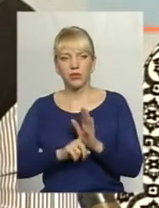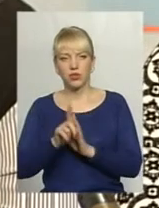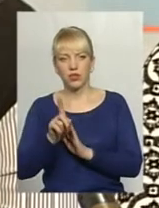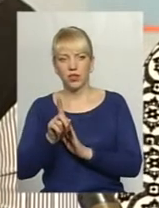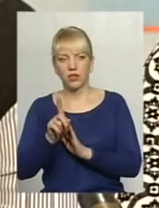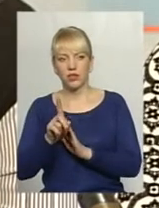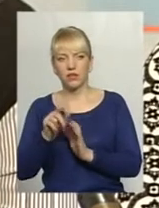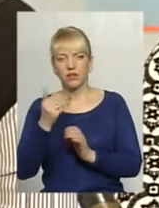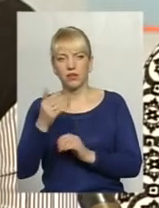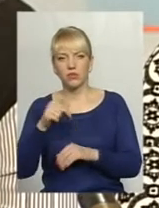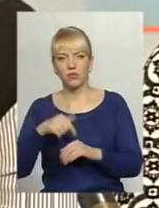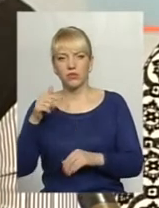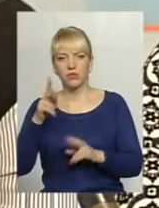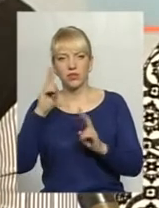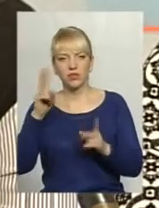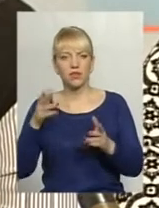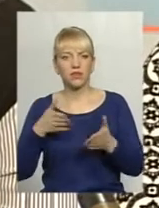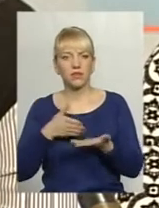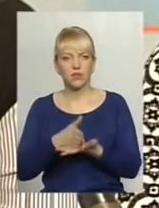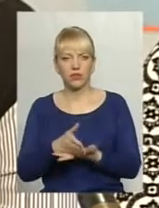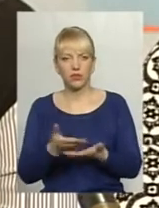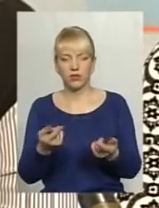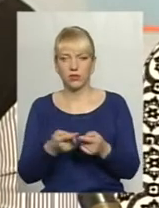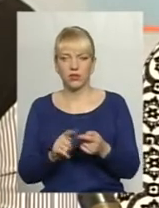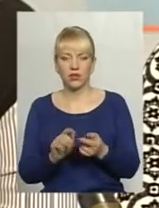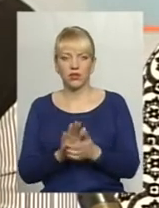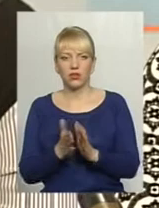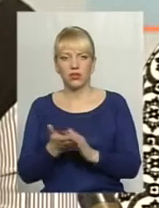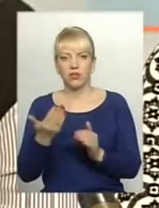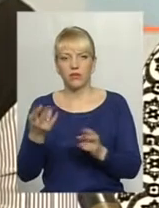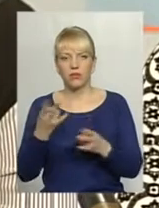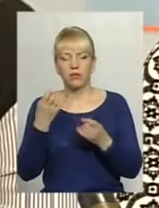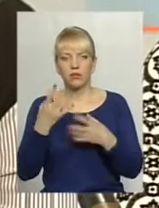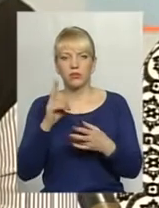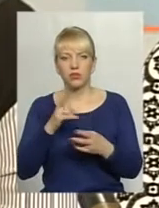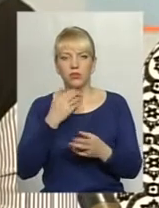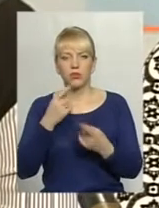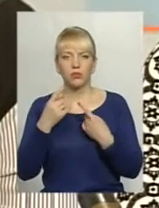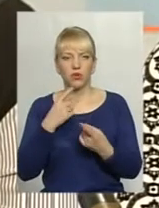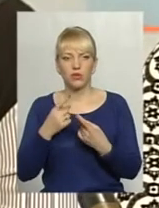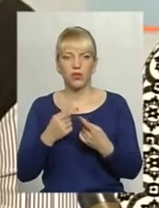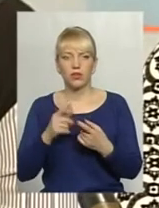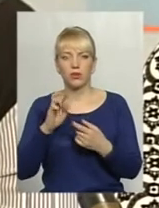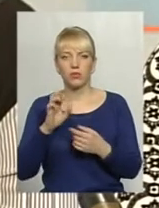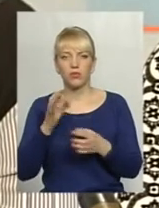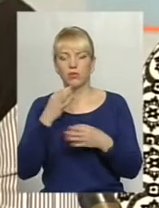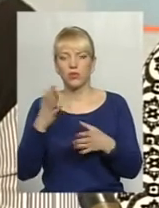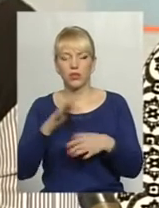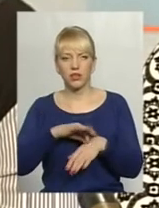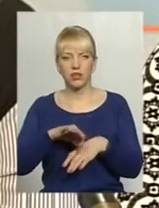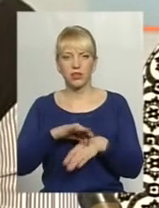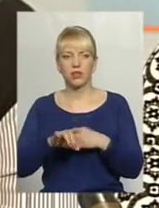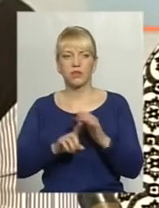почуваєте, що ви не знаєте виходу якоїсь ситуації, чи вам потрібно з кимось поговорити. Адже будь-яке насильство